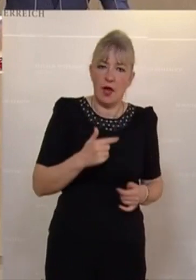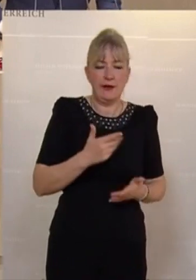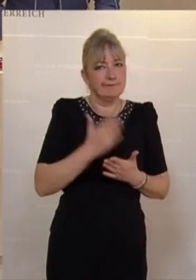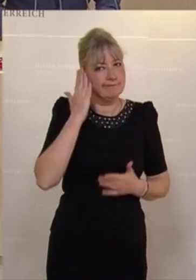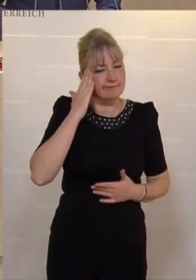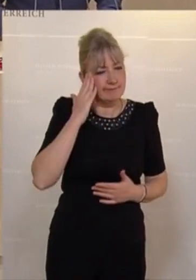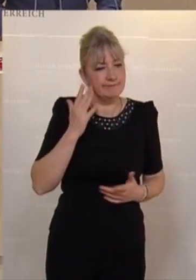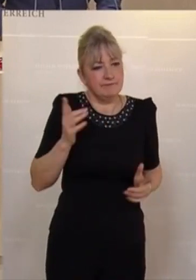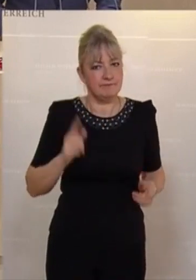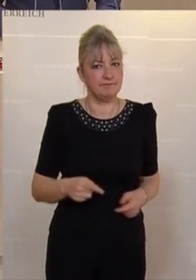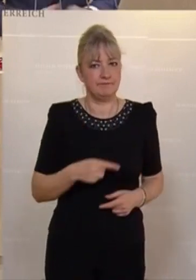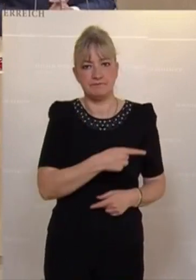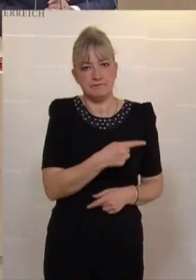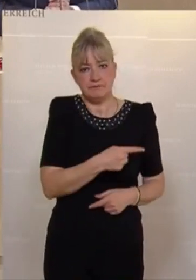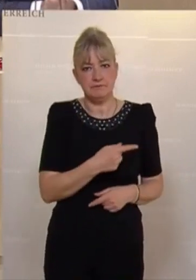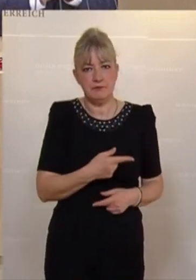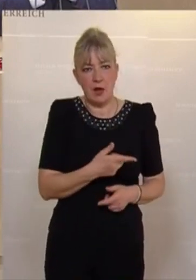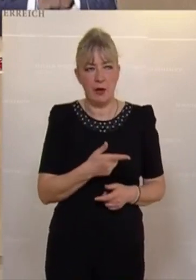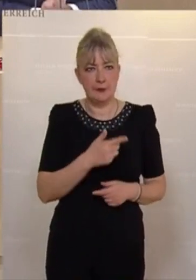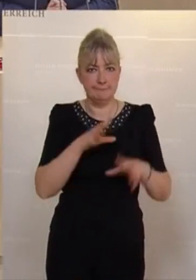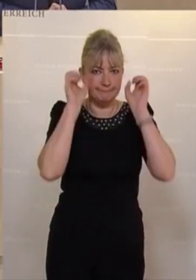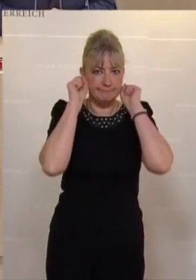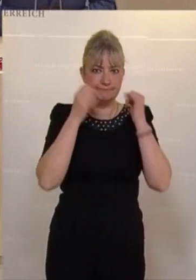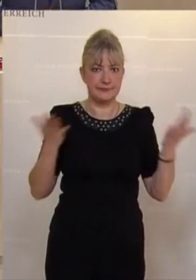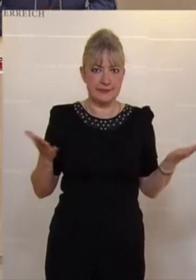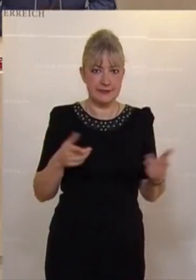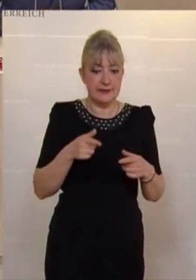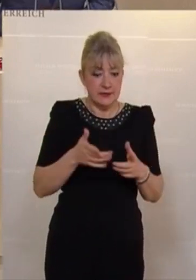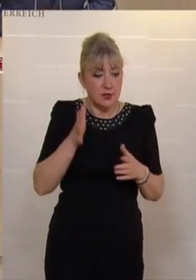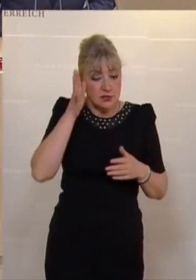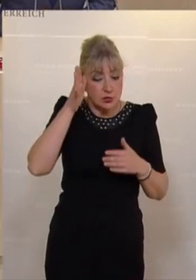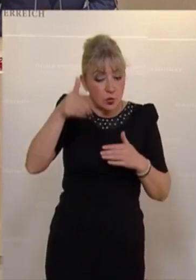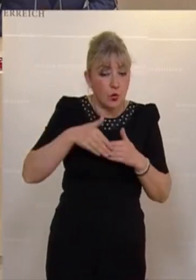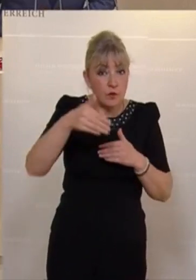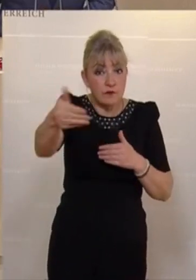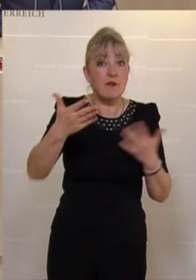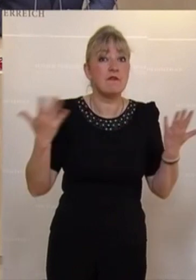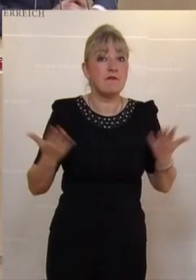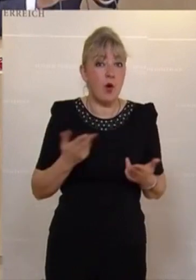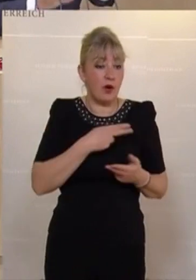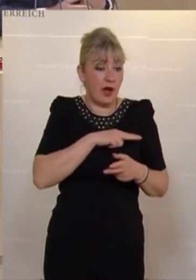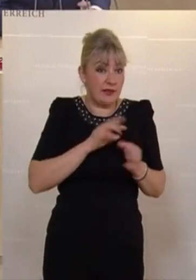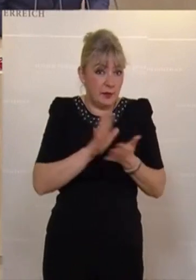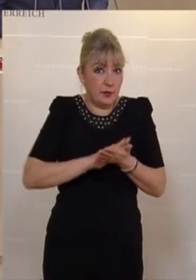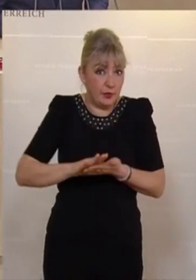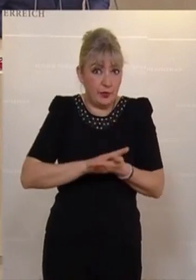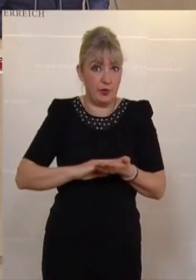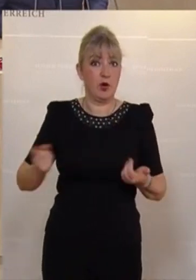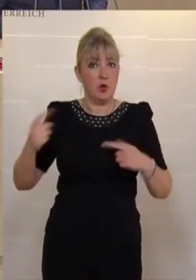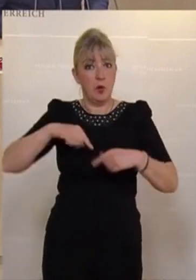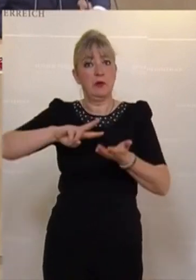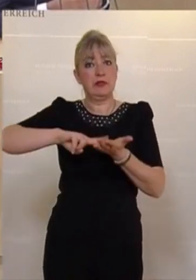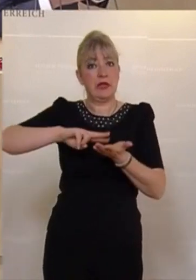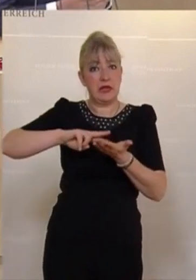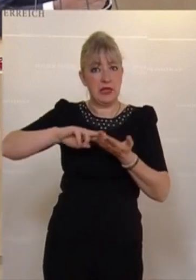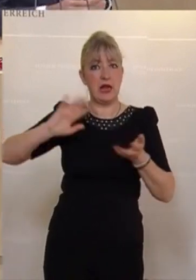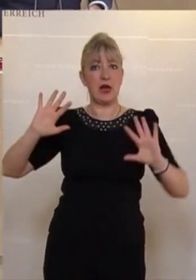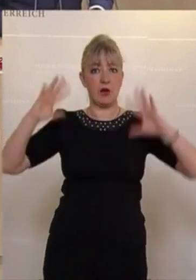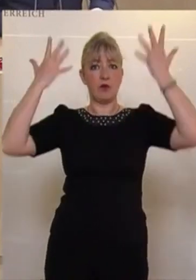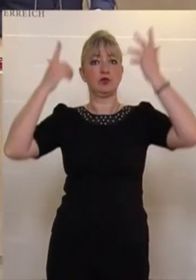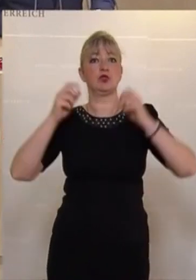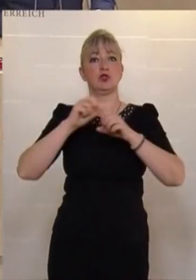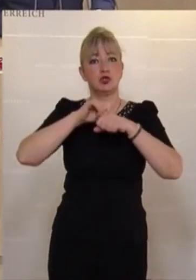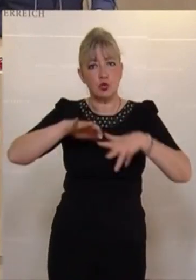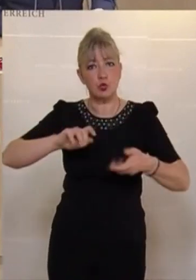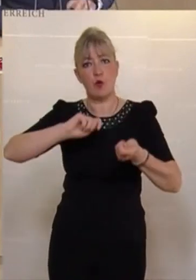eine Binsenweise, aber Sie scheinen es nicht zu realisieren, das garantiert uns in Zukunft keinen Wohlstand mehr. Es wird durch die digitale Revolution, es wird durch den